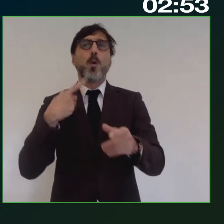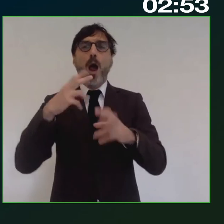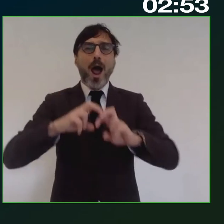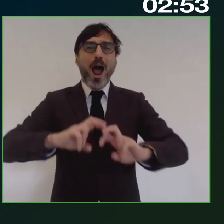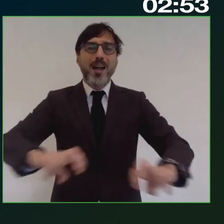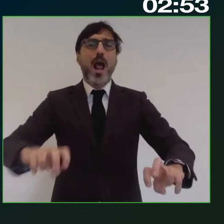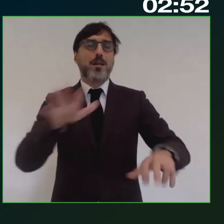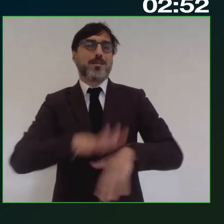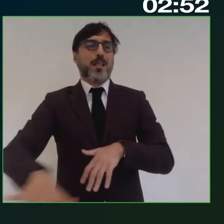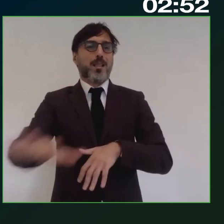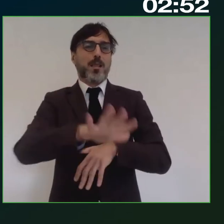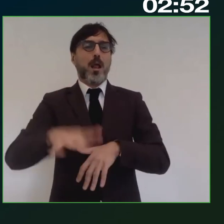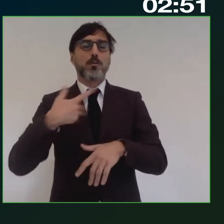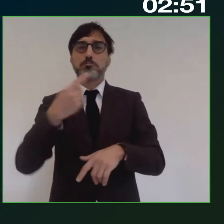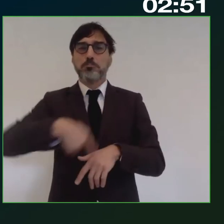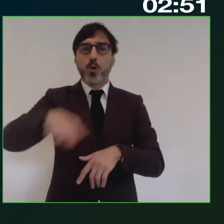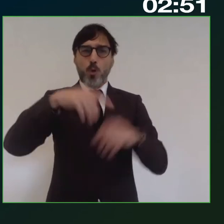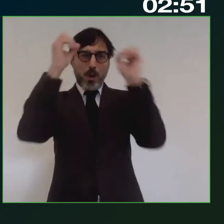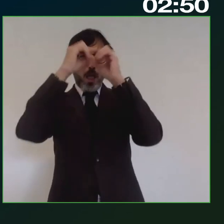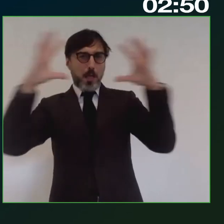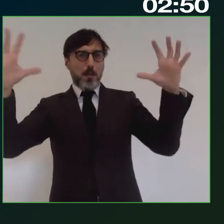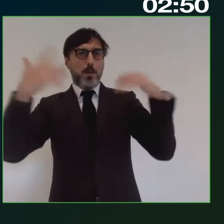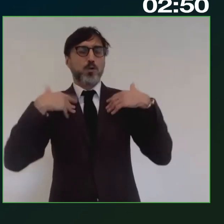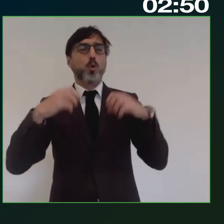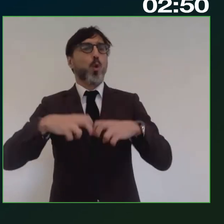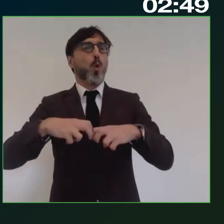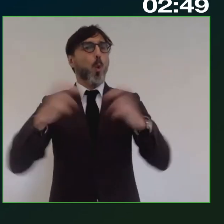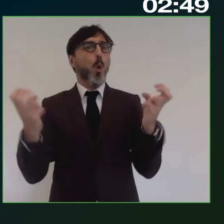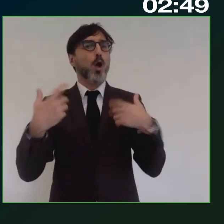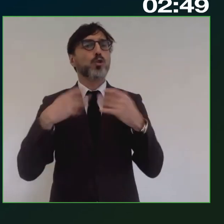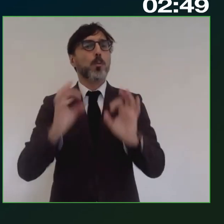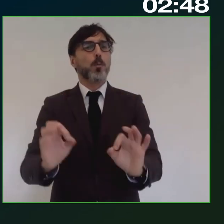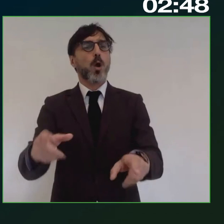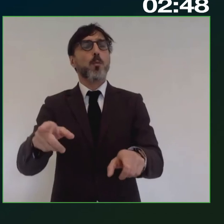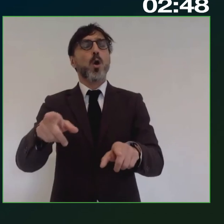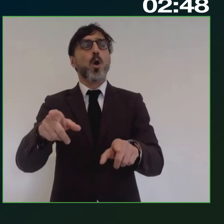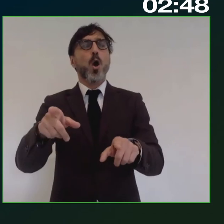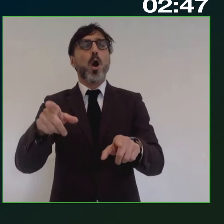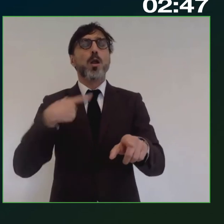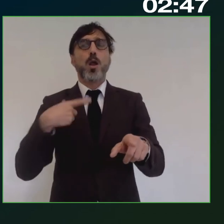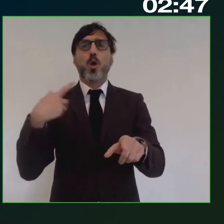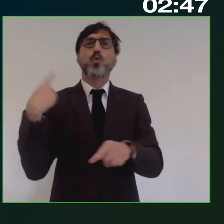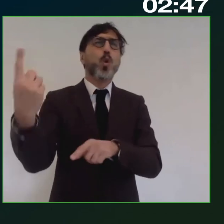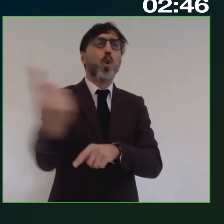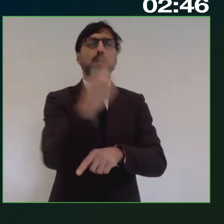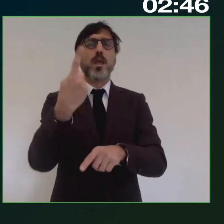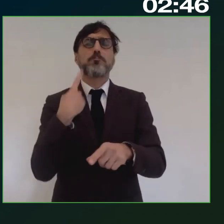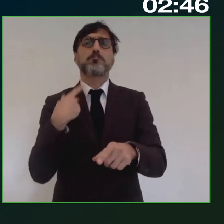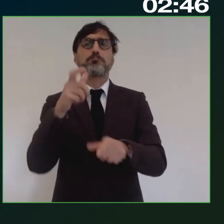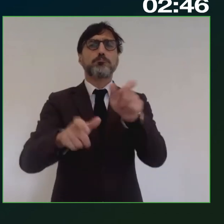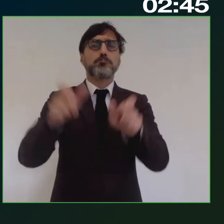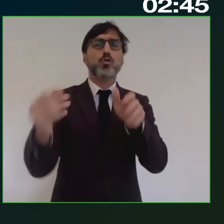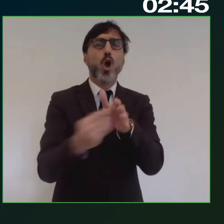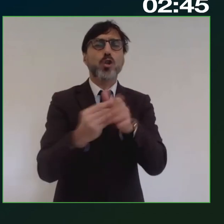del territorio. Quindi abbiamo immaginato un workshop con tutti gli attori istituzionali e socio-economici per tutta la Sicilia